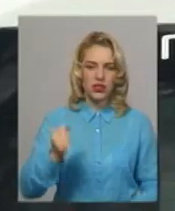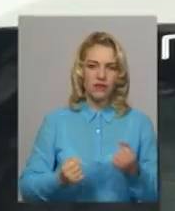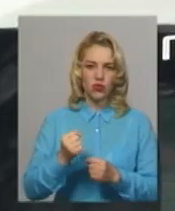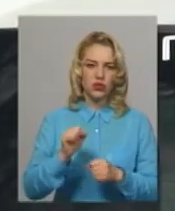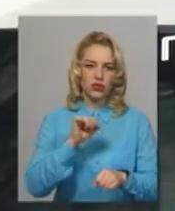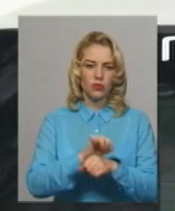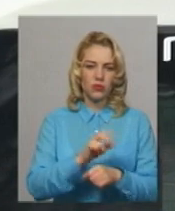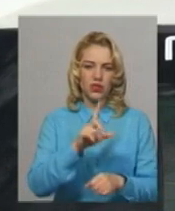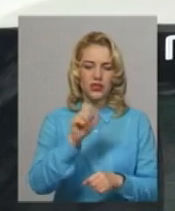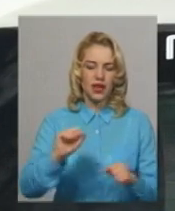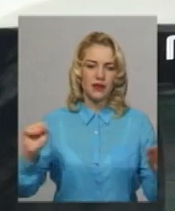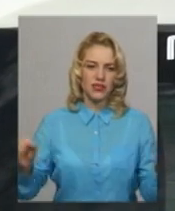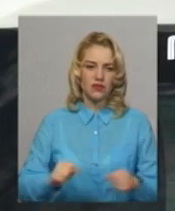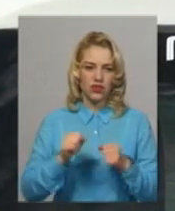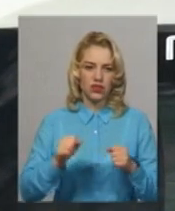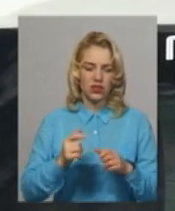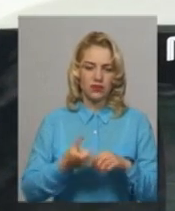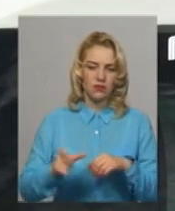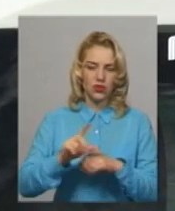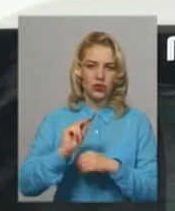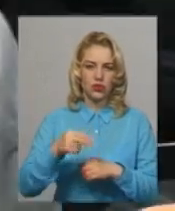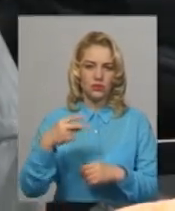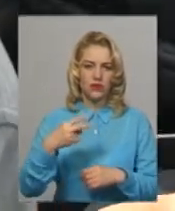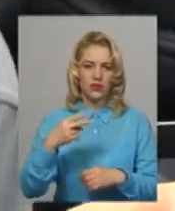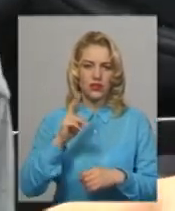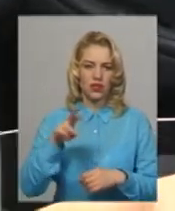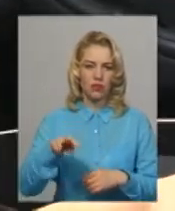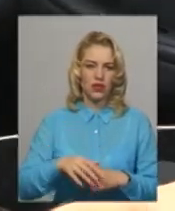швидкості на 20 кілометрів, зі знімальною групою спілкуватися відмовився.